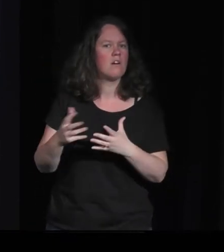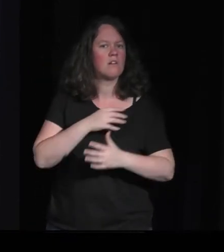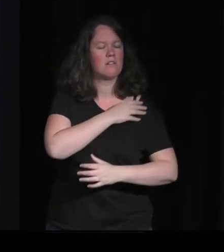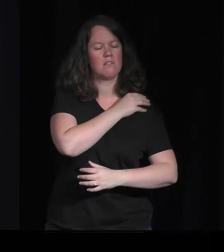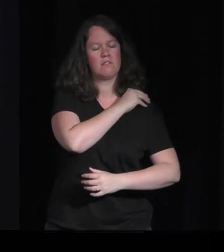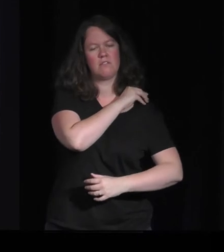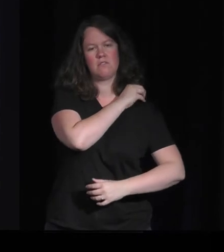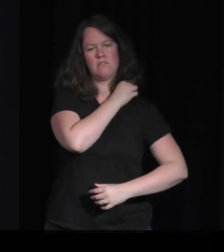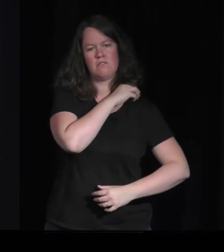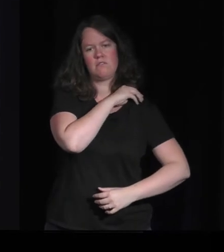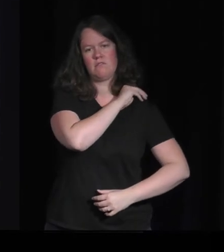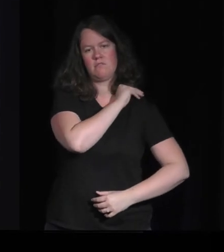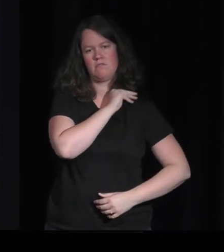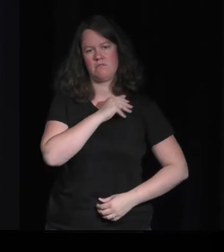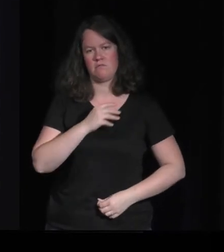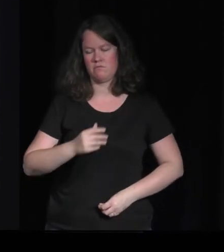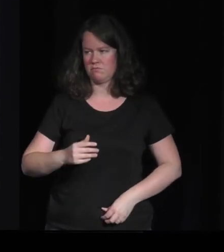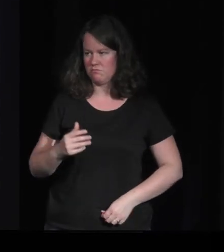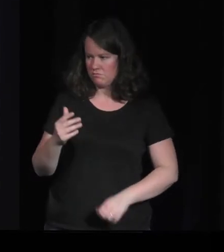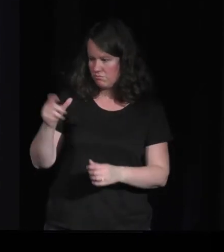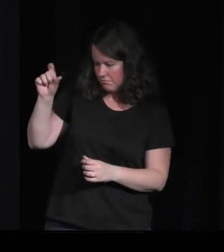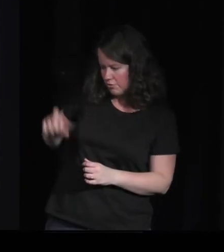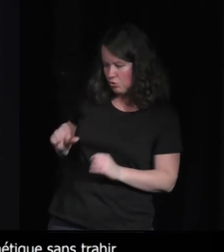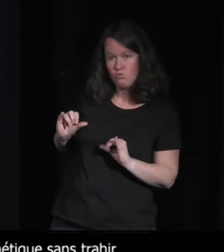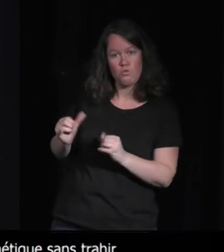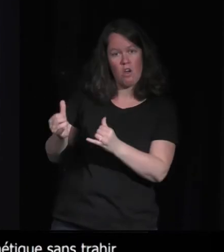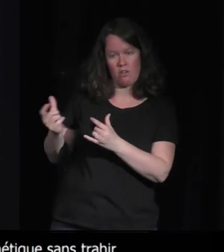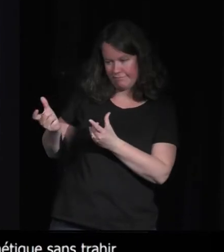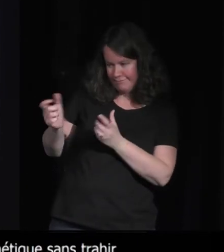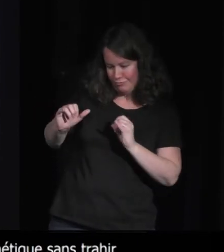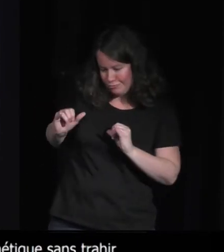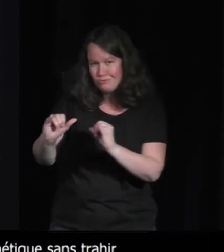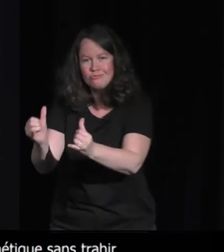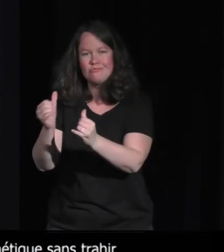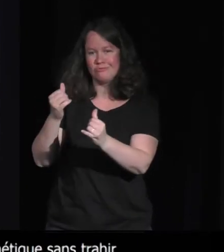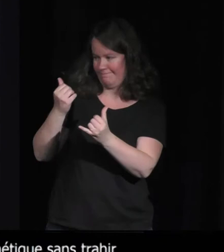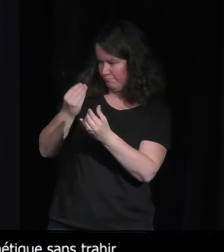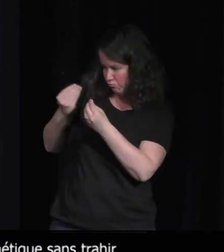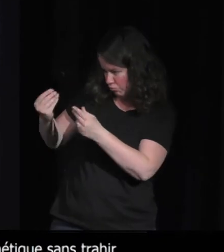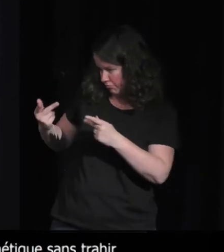lui dire, lui faire vivre au-delà d'une pure simulation ?